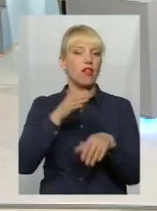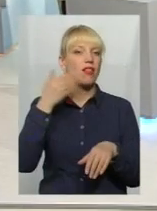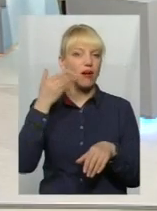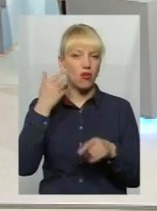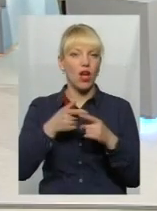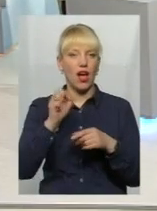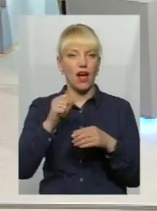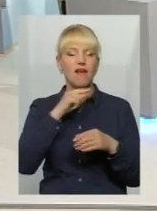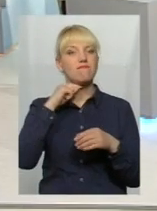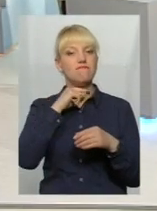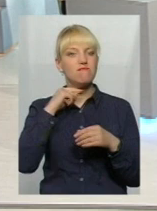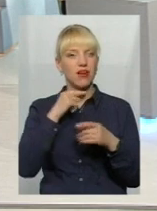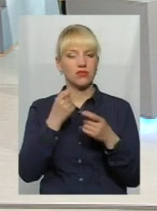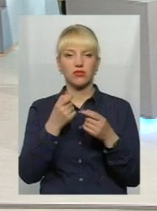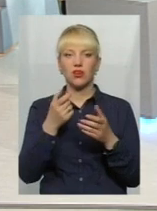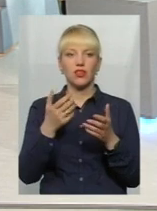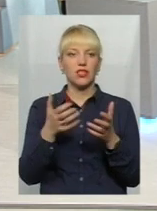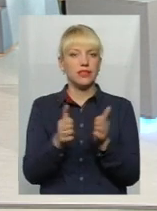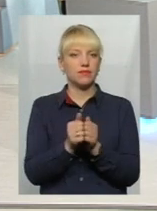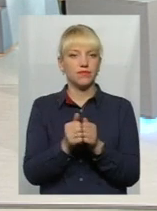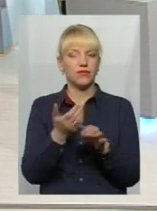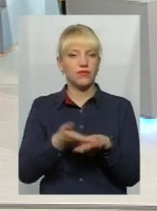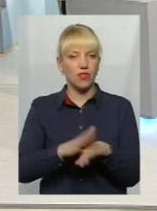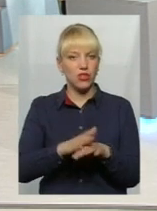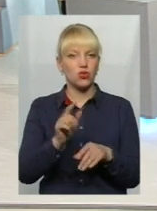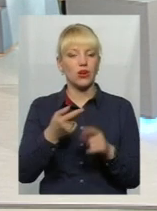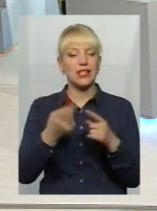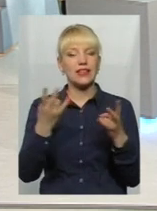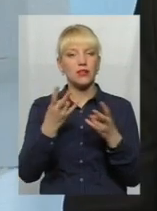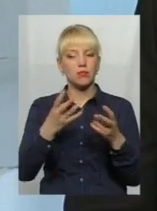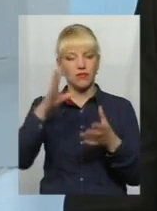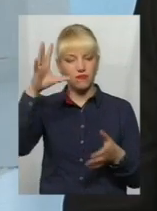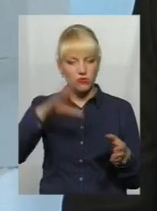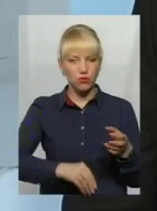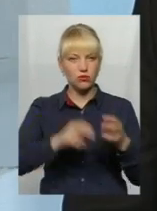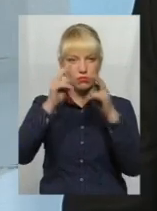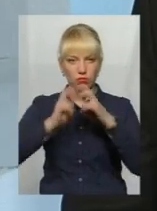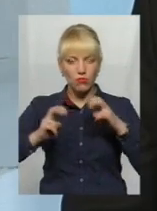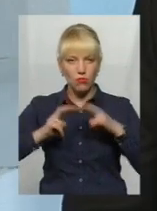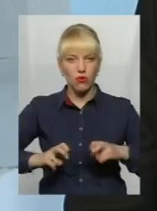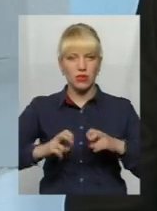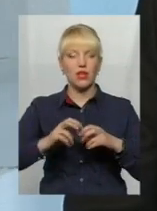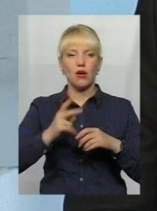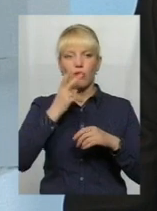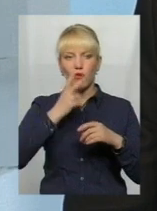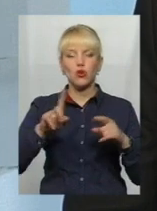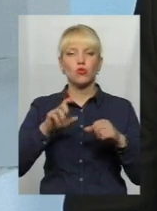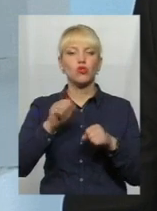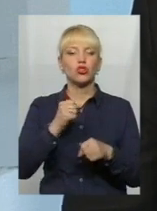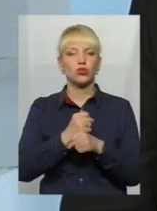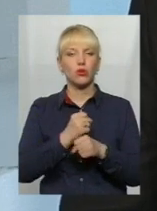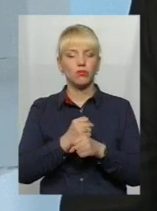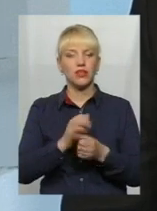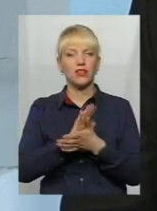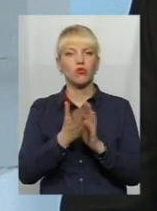методики, і тоді можна це дослідження провести і побачити, що можливо зробити тільки в умовах лабораторій ветеринарно